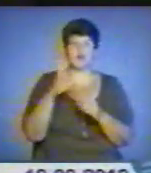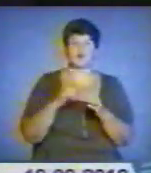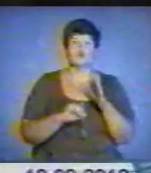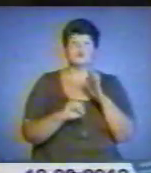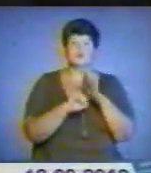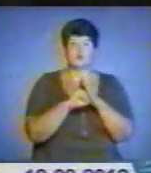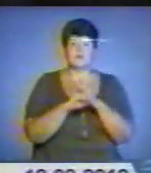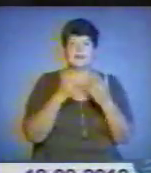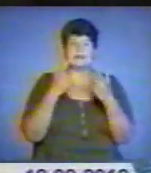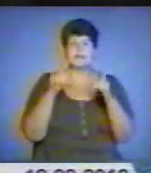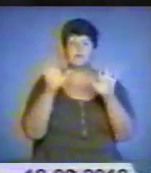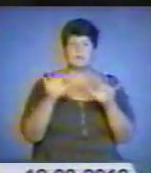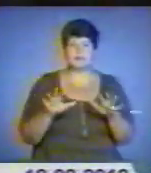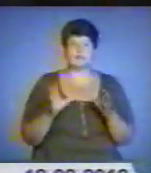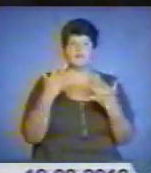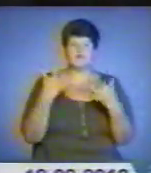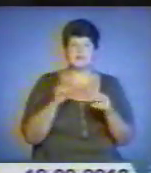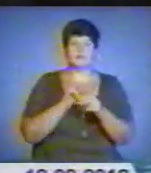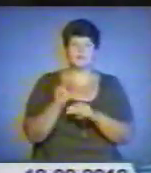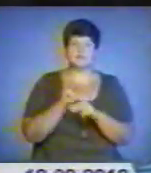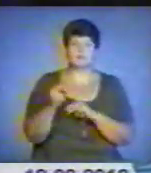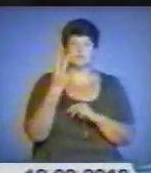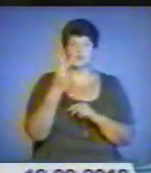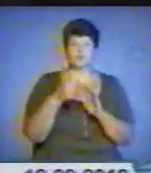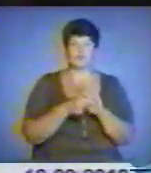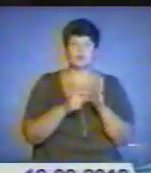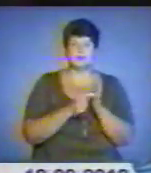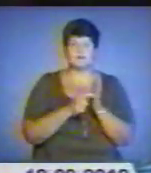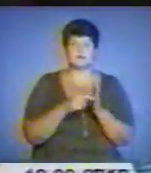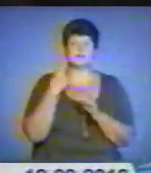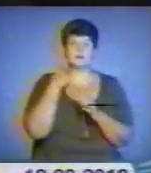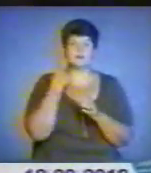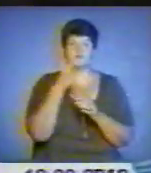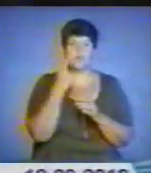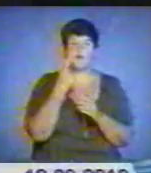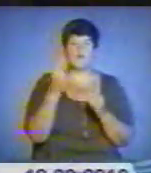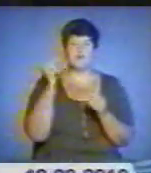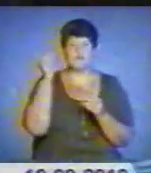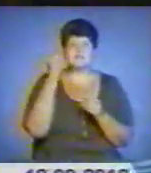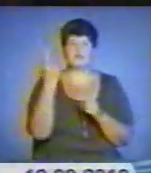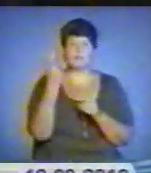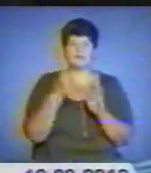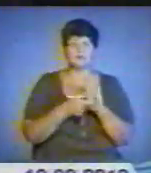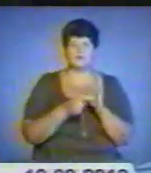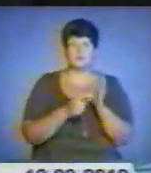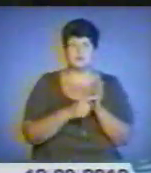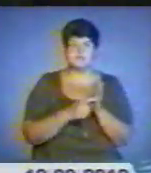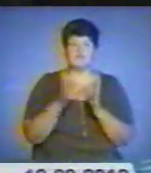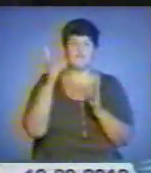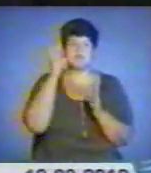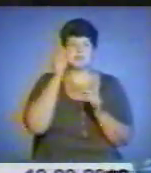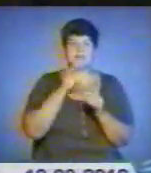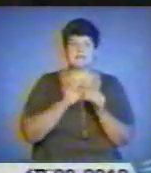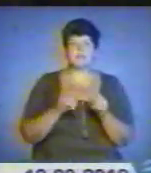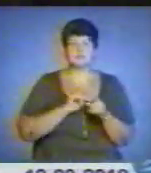викладають вже в другому класі, а англійську мову вивчають першачки. Фахівці у сфері освіти вважають, таким чином діти